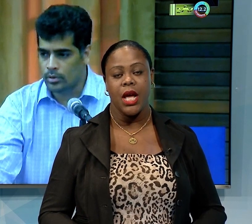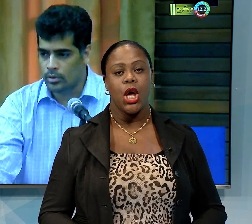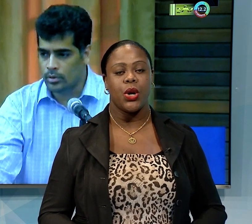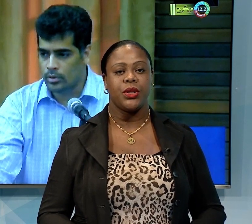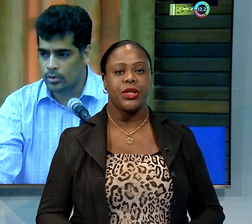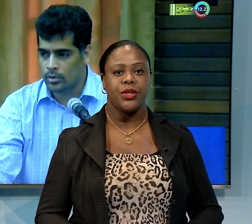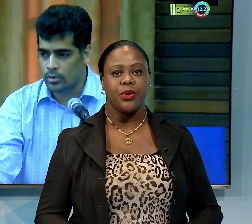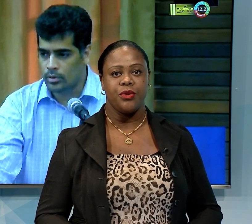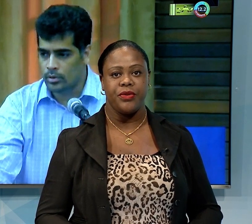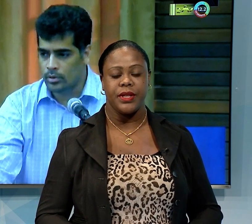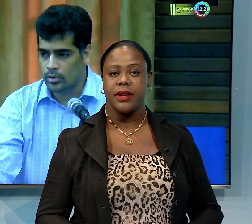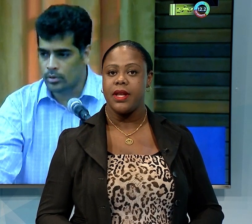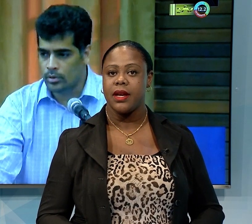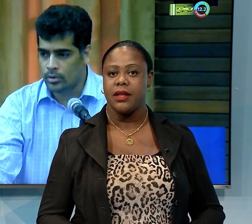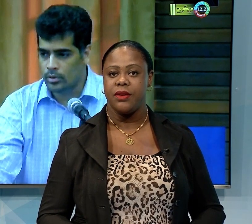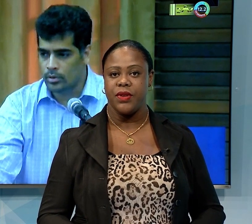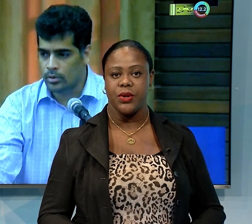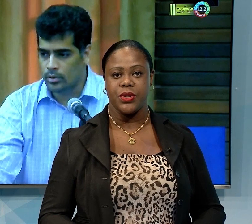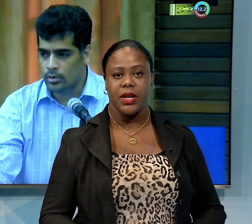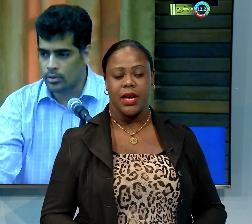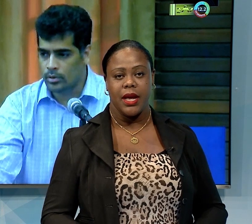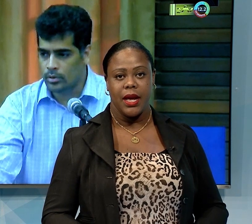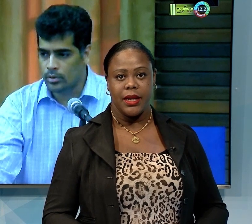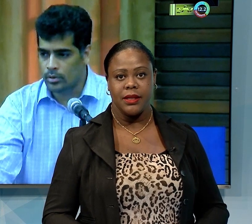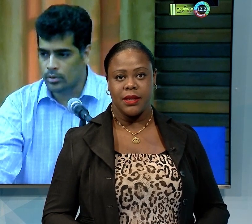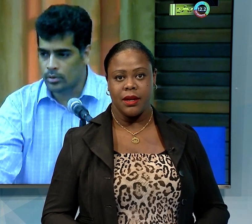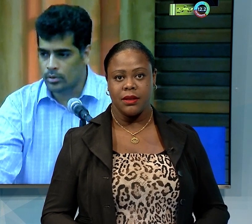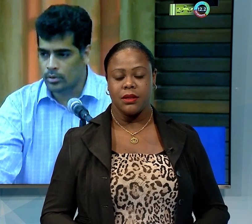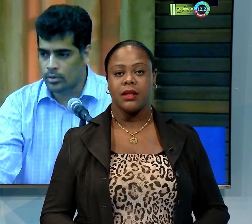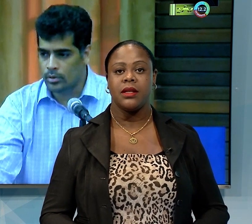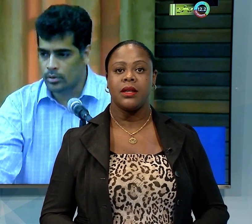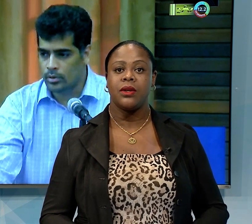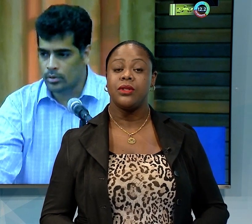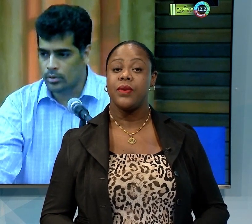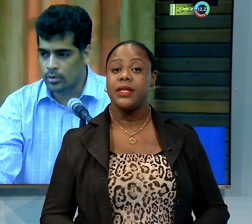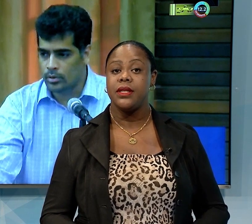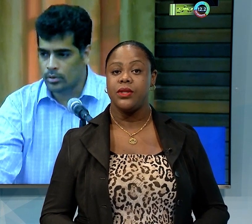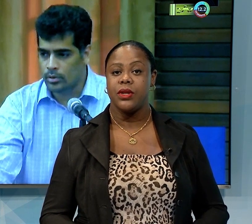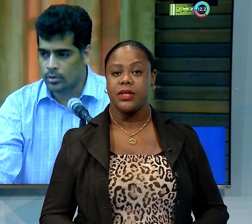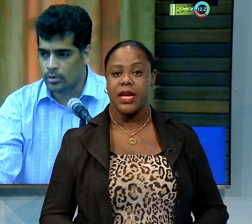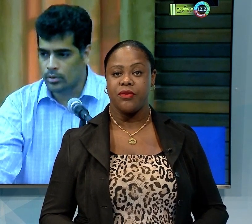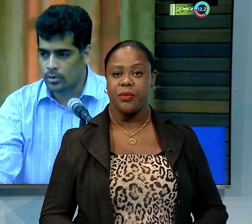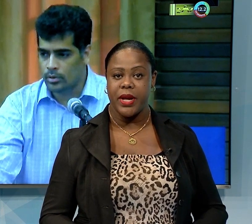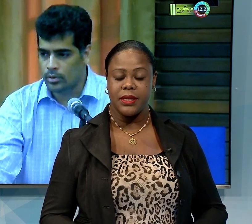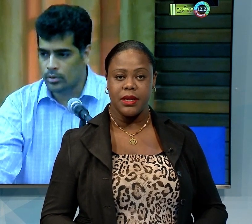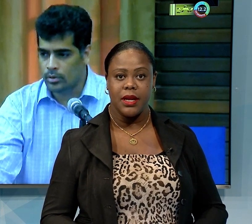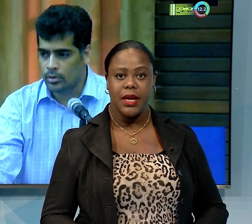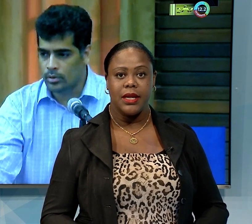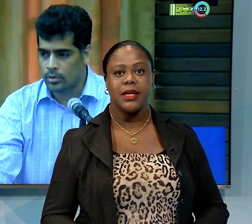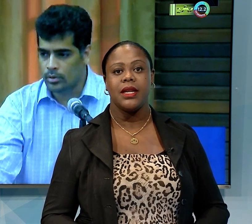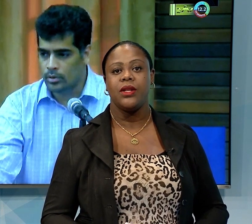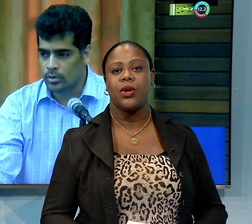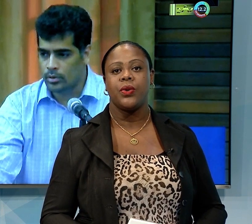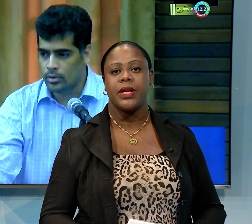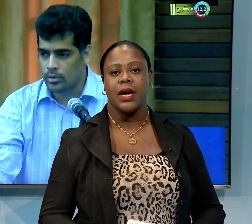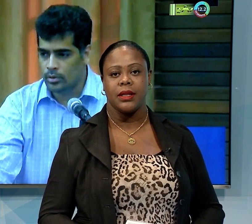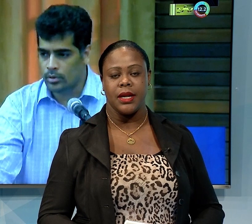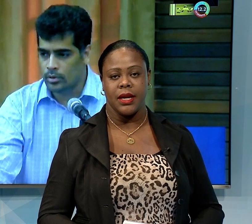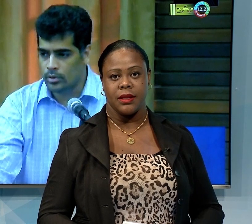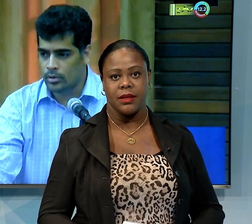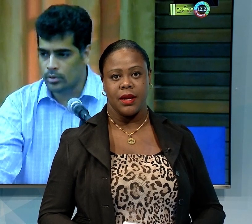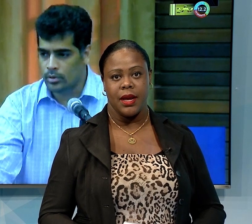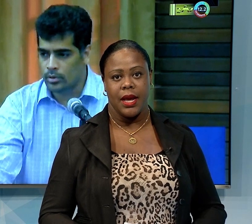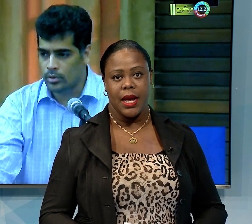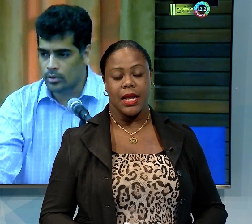overheid rond het COVID-19 virus. Adin zegt dat er consequenties zullen zijn voor mensen die zich niet houden